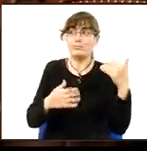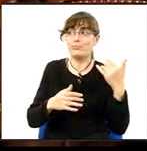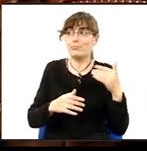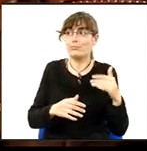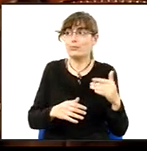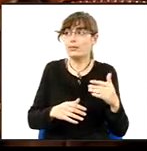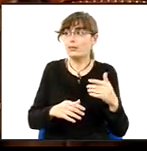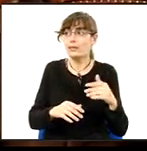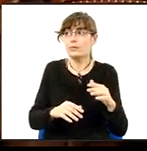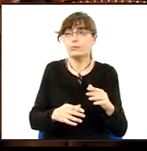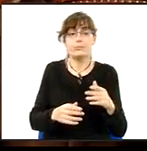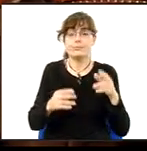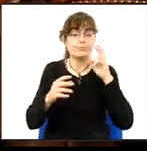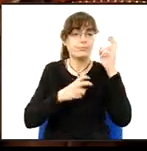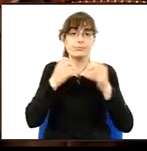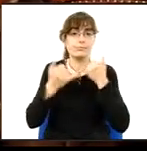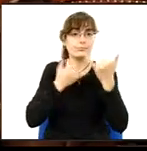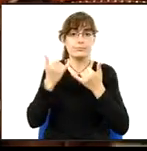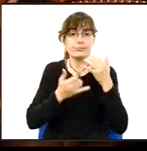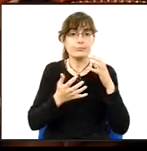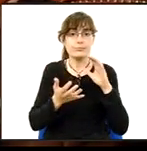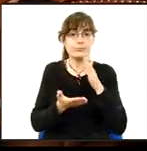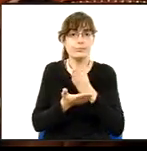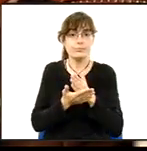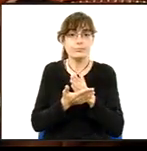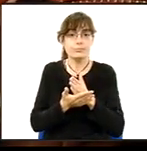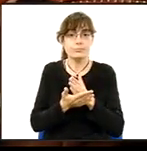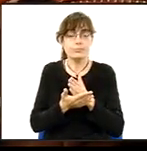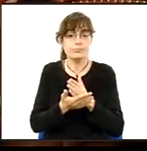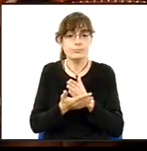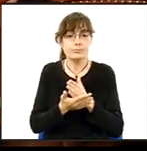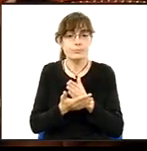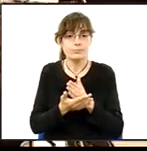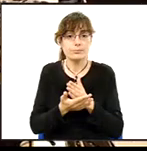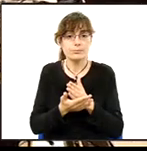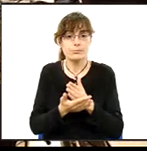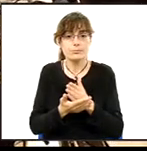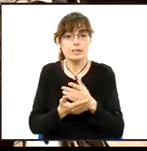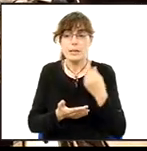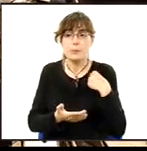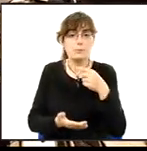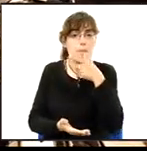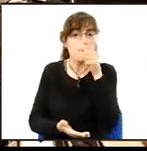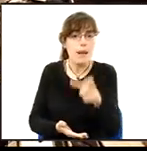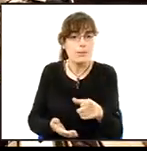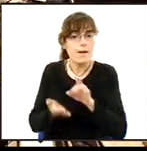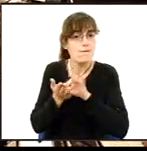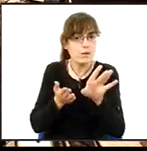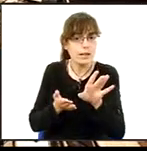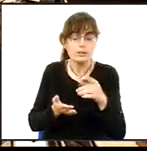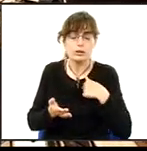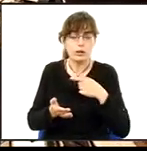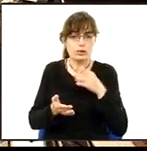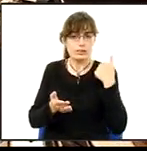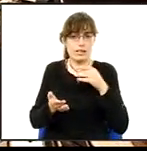sisplau. Perdoni. Retiri això. Perdoni. Farem com el Congrés dels Diputats. Retiri... Retiri... aquestes paraules, senyor Anglada. no, retiro.